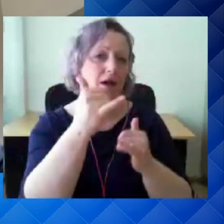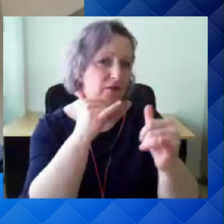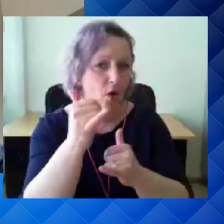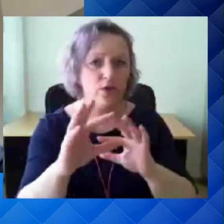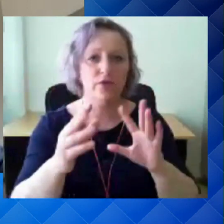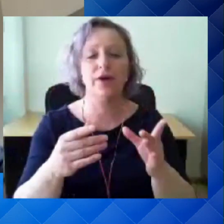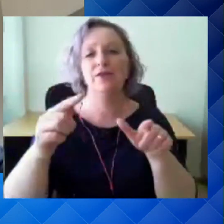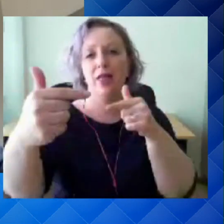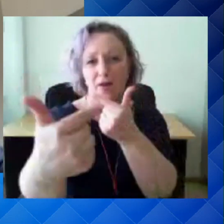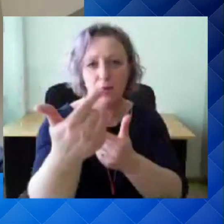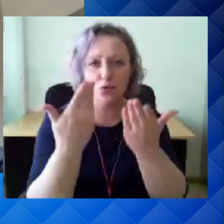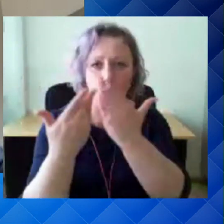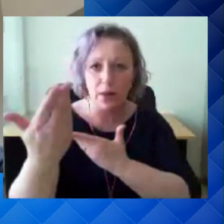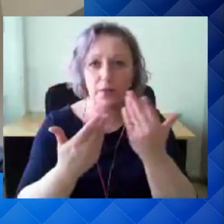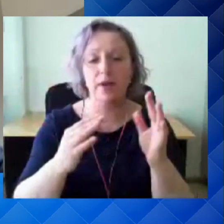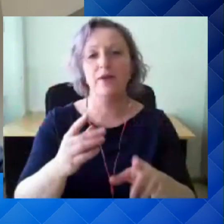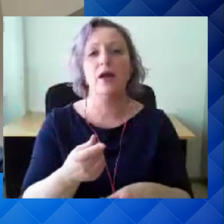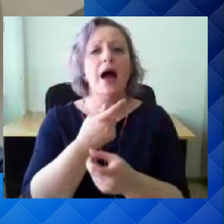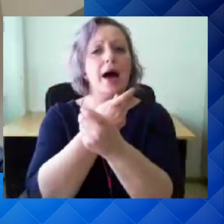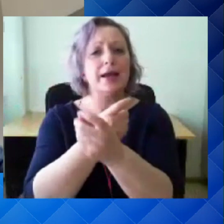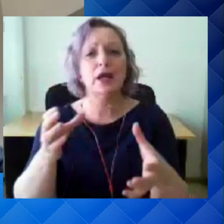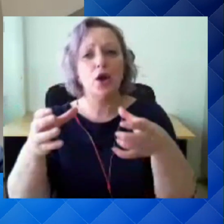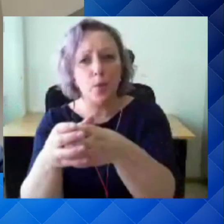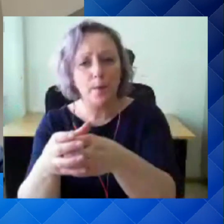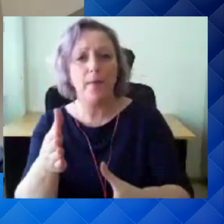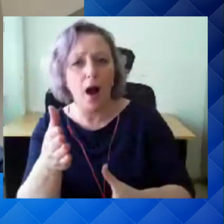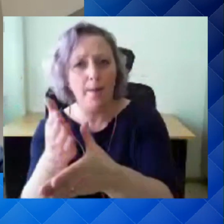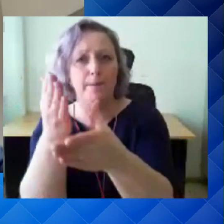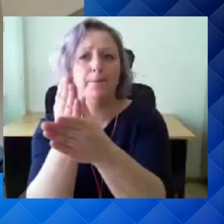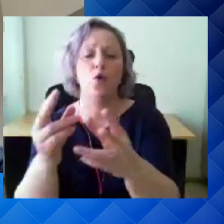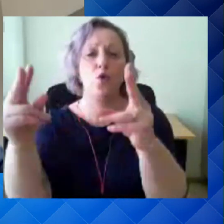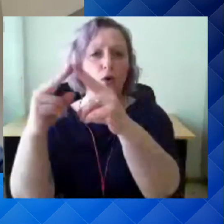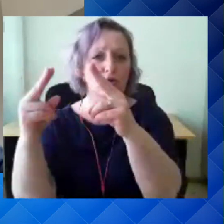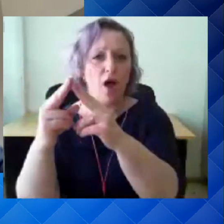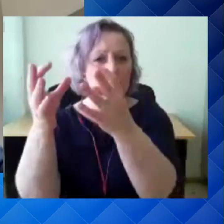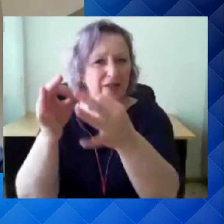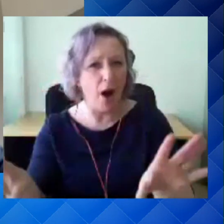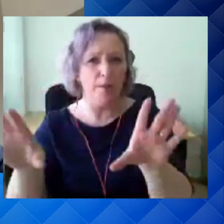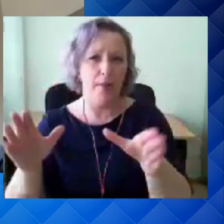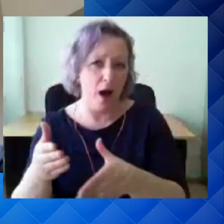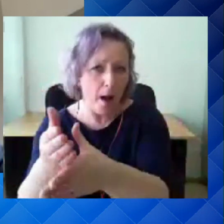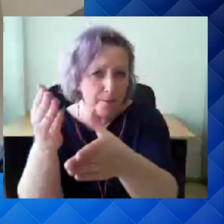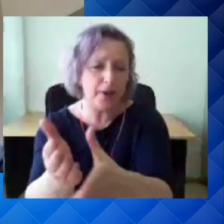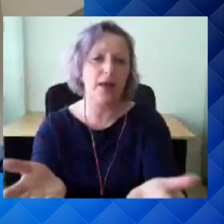aidata riskirühmadel kontaktidest ei tule pakkuda neile kontaktivaba abi